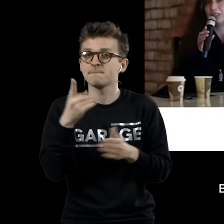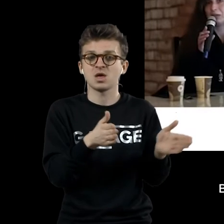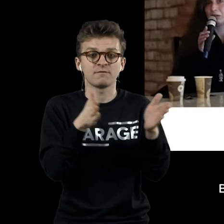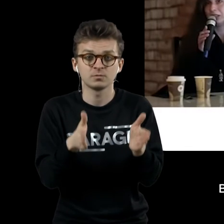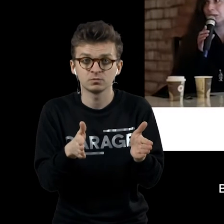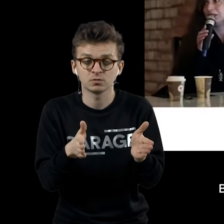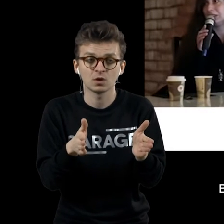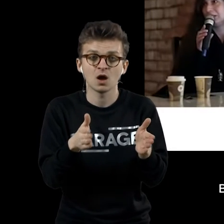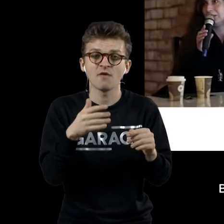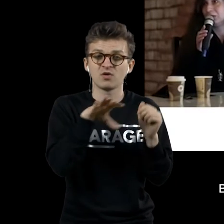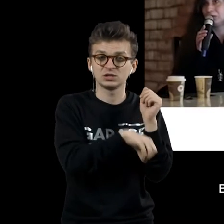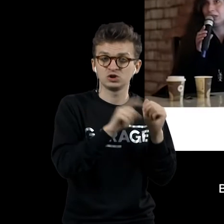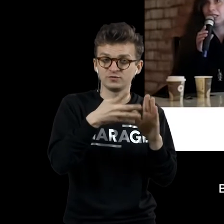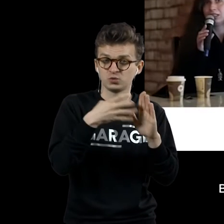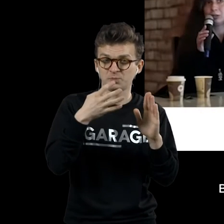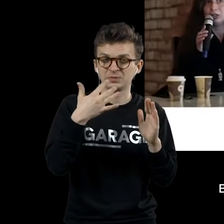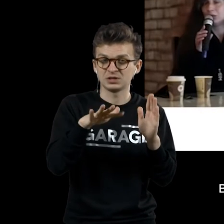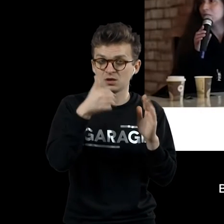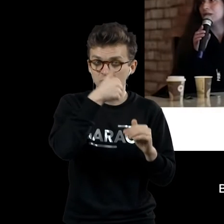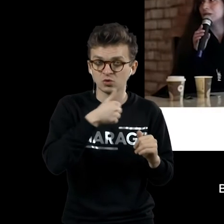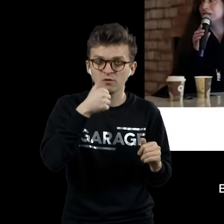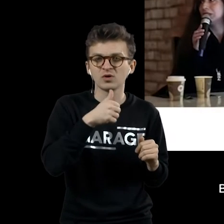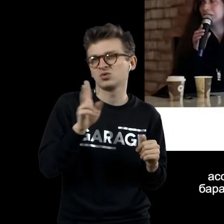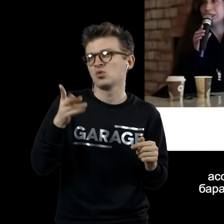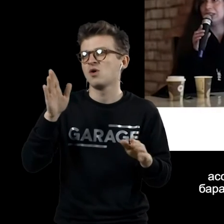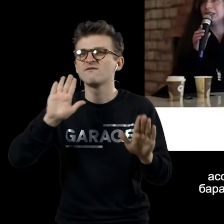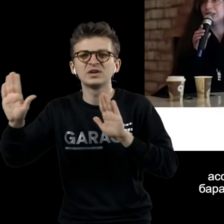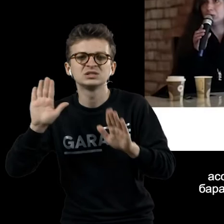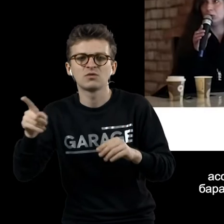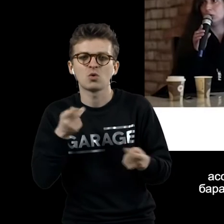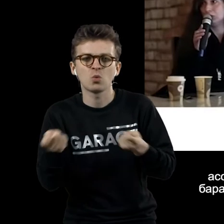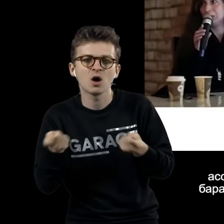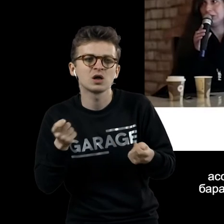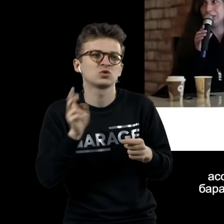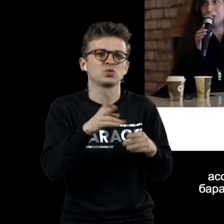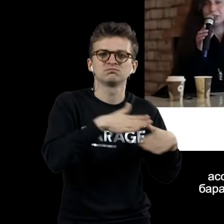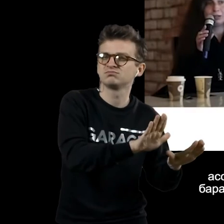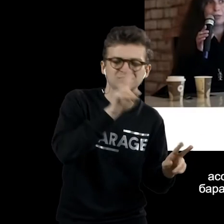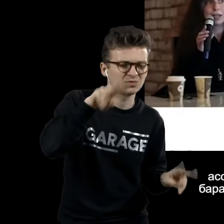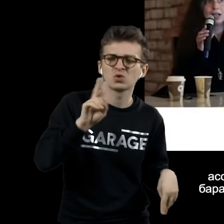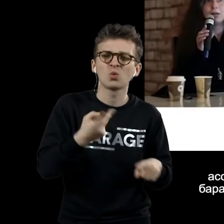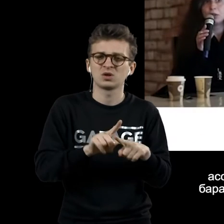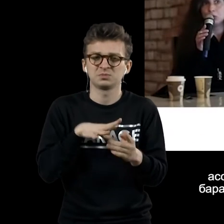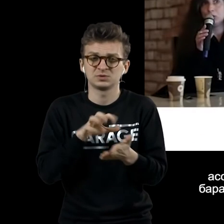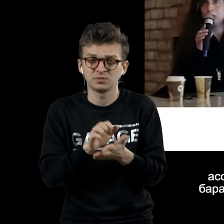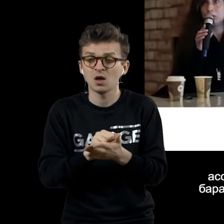в конце 50-х годов, не знаю, куратор выставки, ассистент, кто-то, кто занимался этим делом,